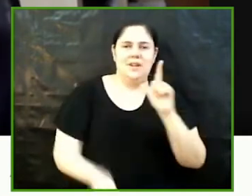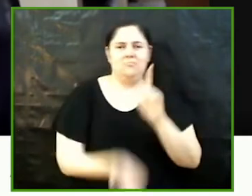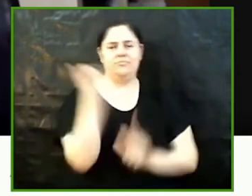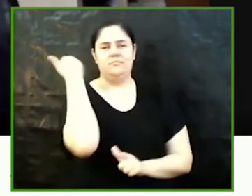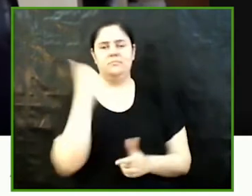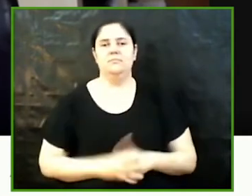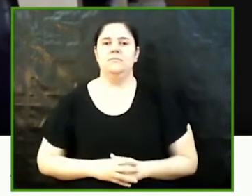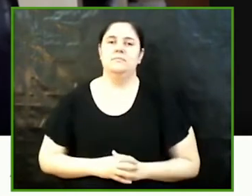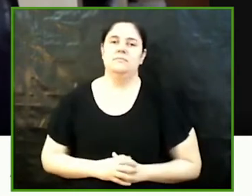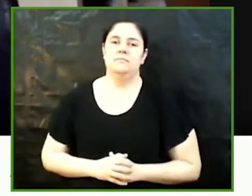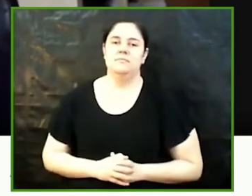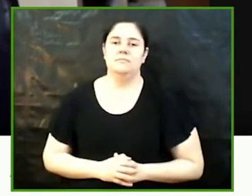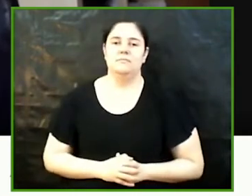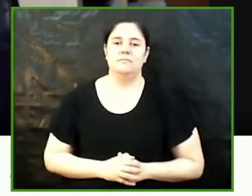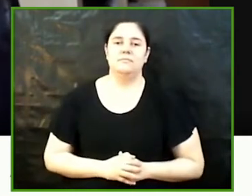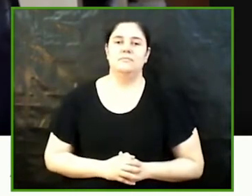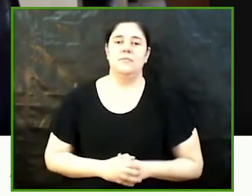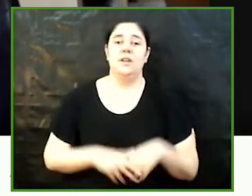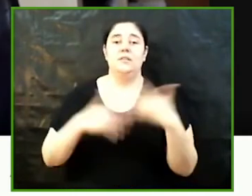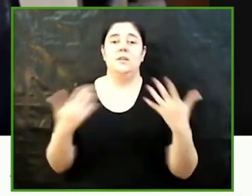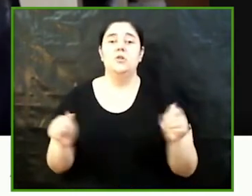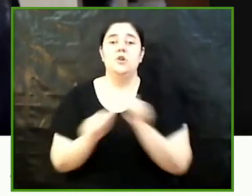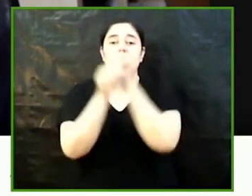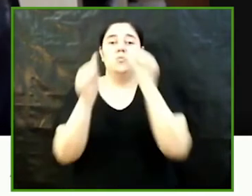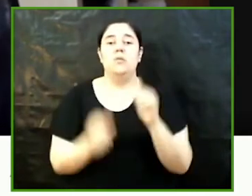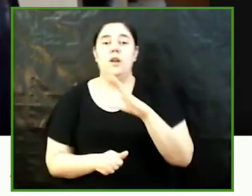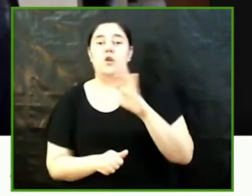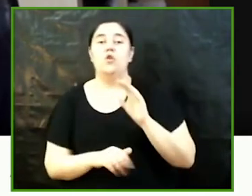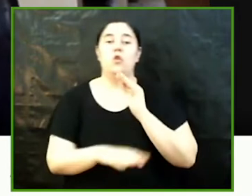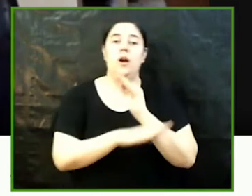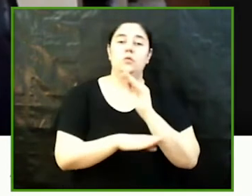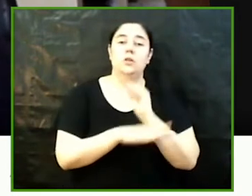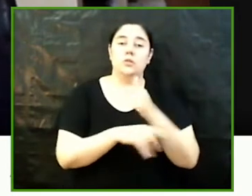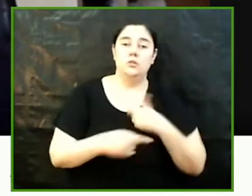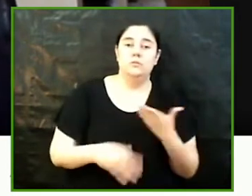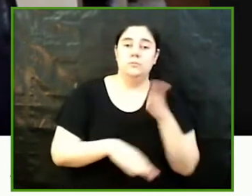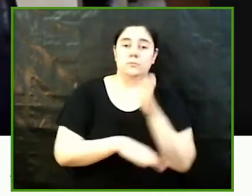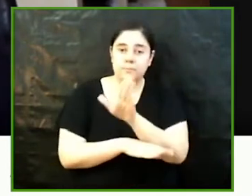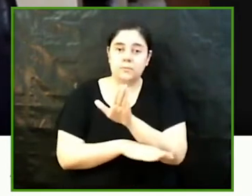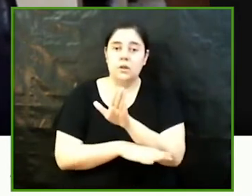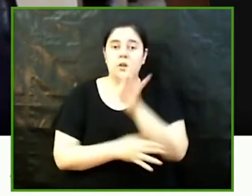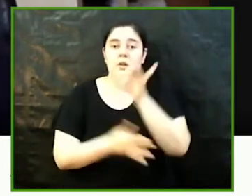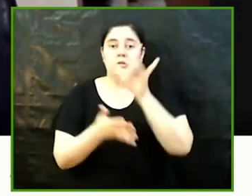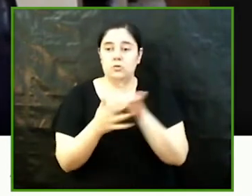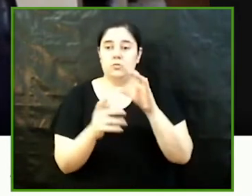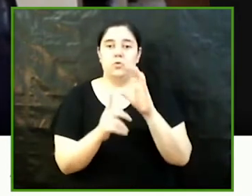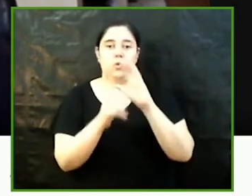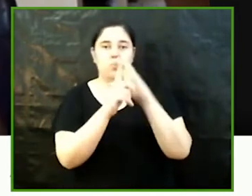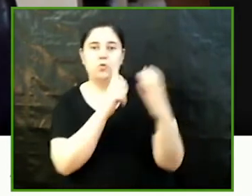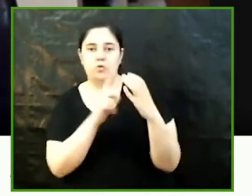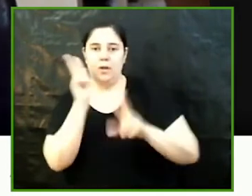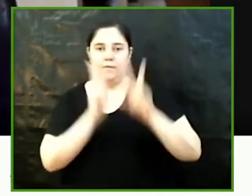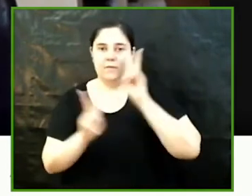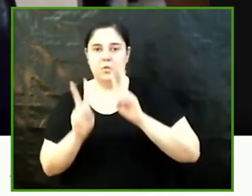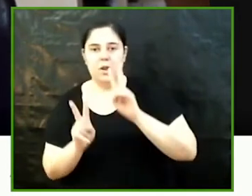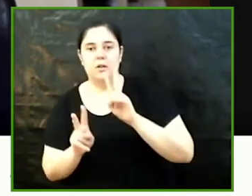actual És per això que el model d'aquest educació presentat té en compte la cultura visual que ens envolta a més